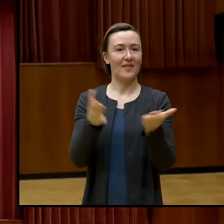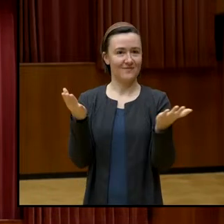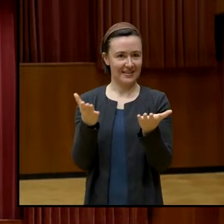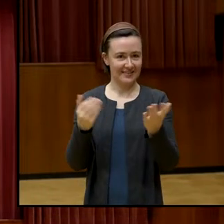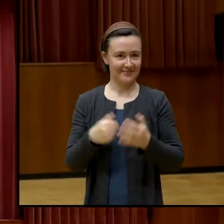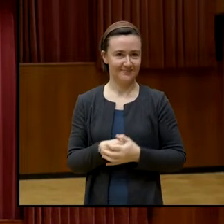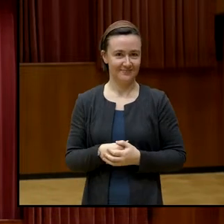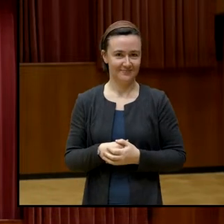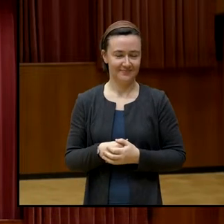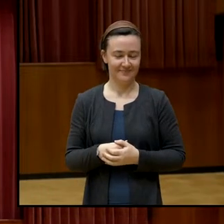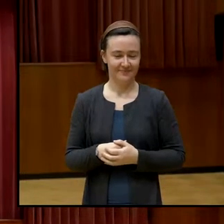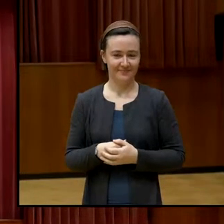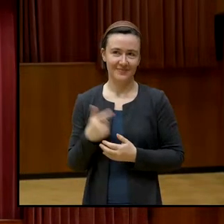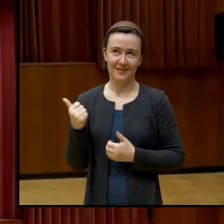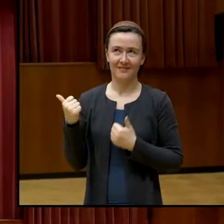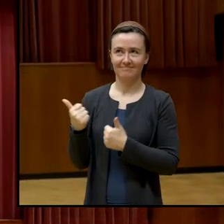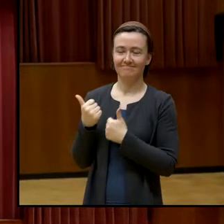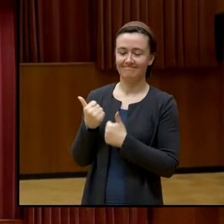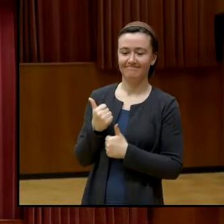Fantastisch.